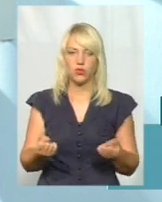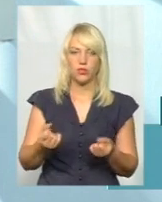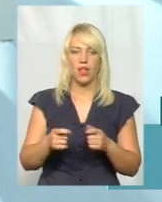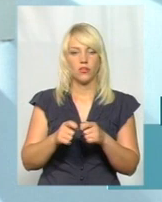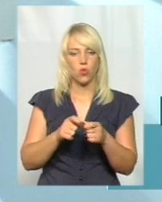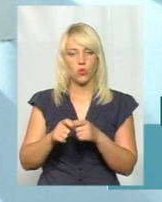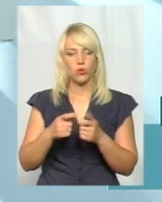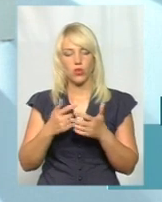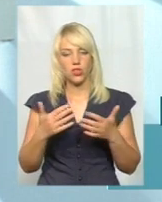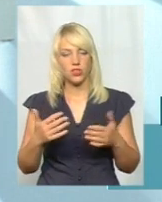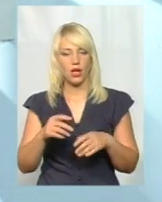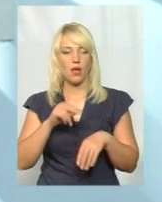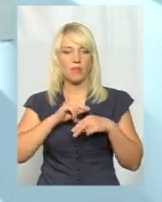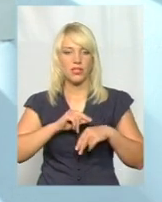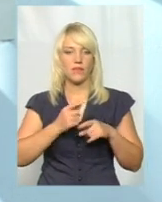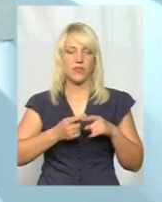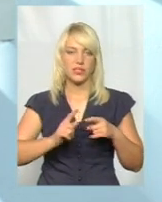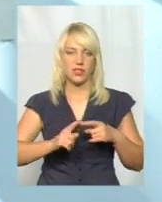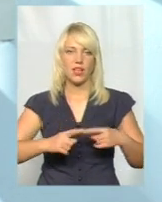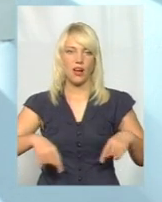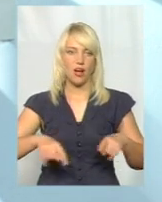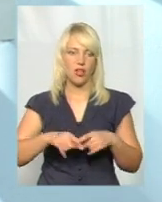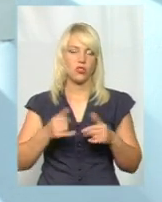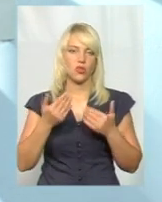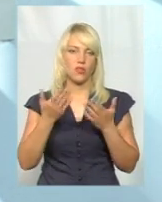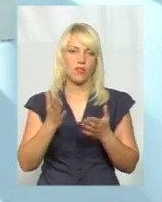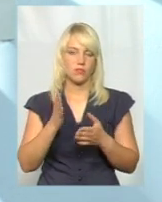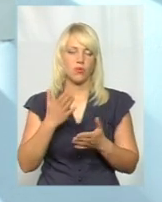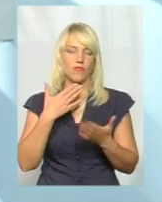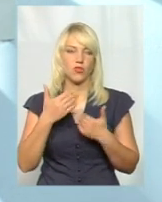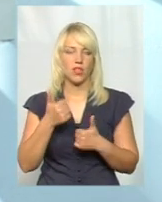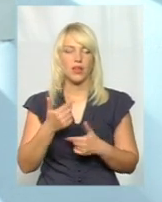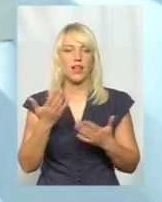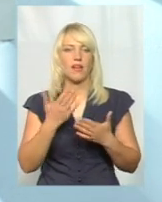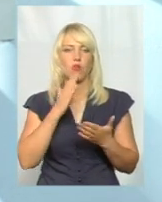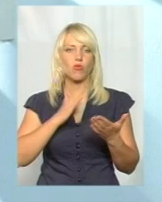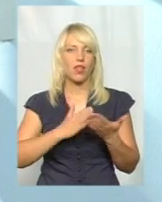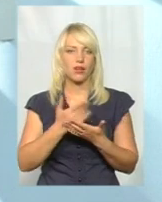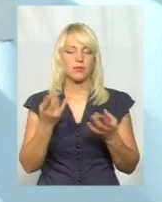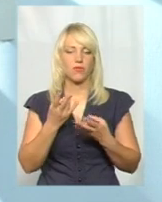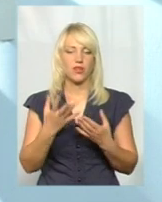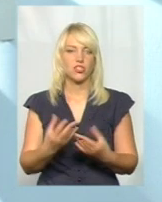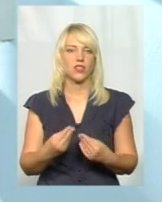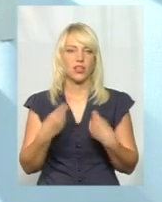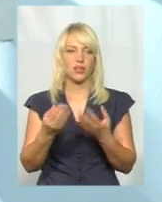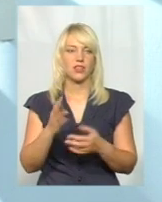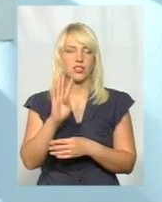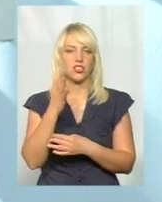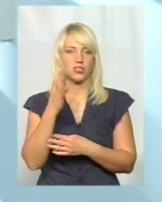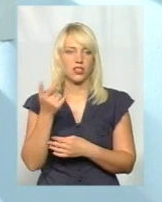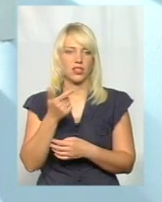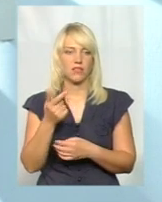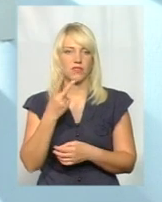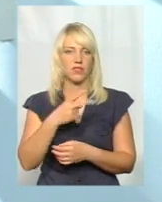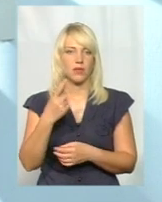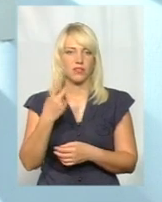до інших працівників цієї галузі, тоді і до вас буде відносити це. Скажіть, будь ласка, яку ще якість я повинен надати за 4 гривні? 21